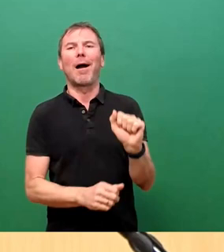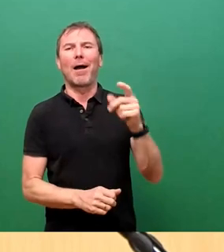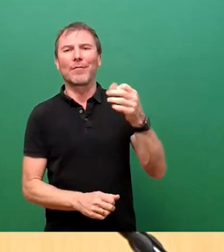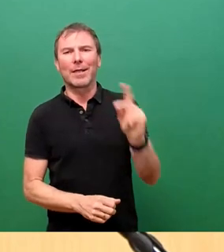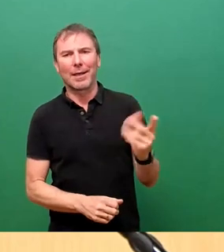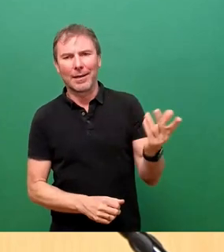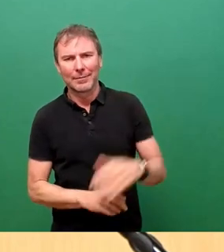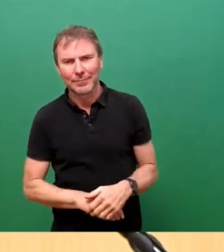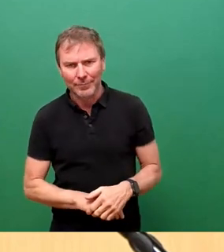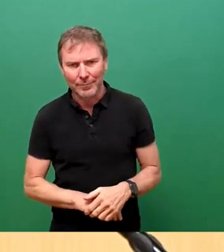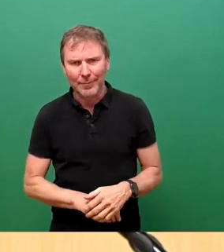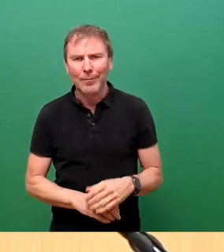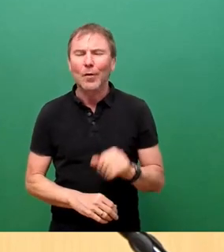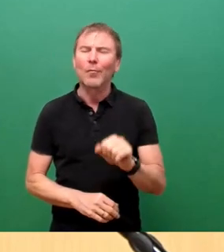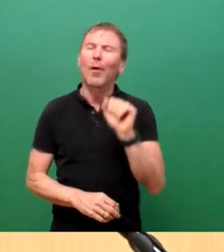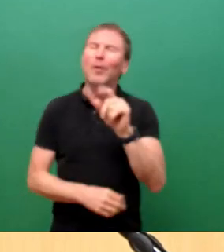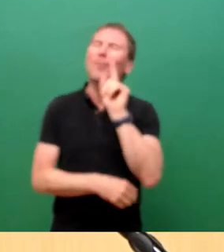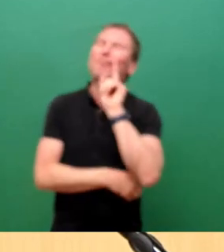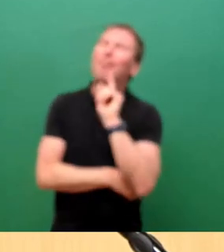Wir können mal drüber reden.